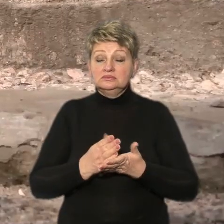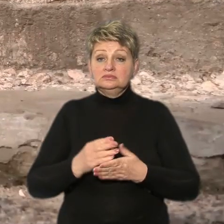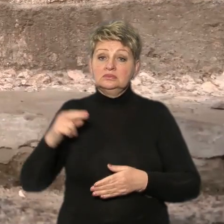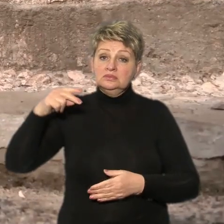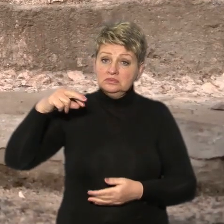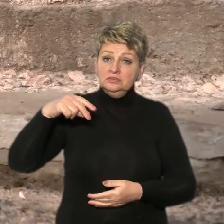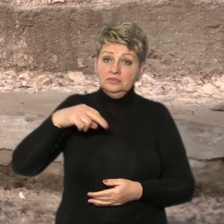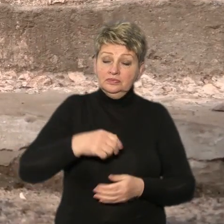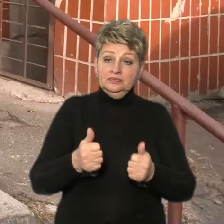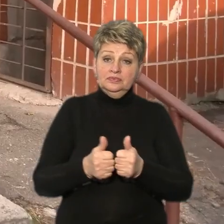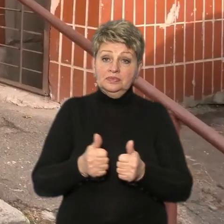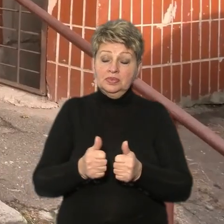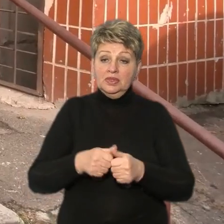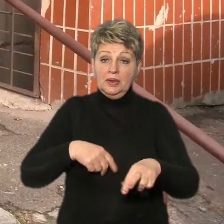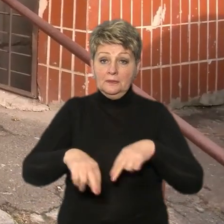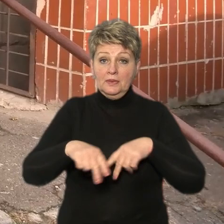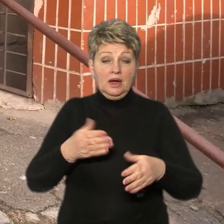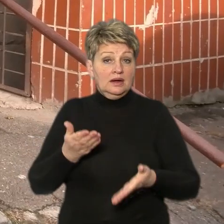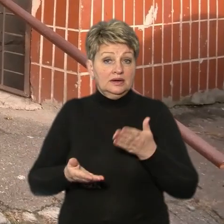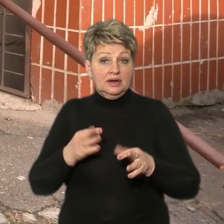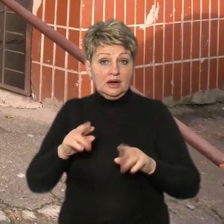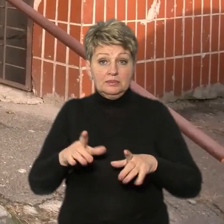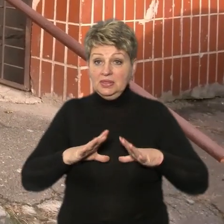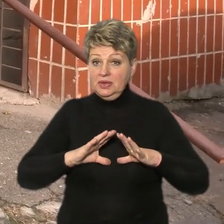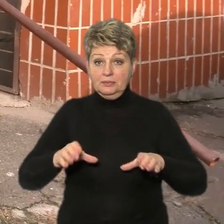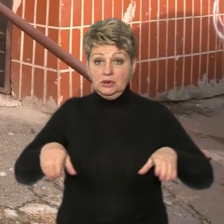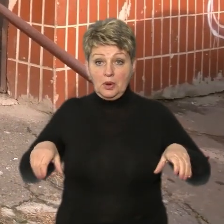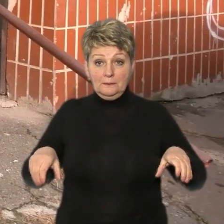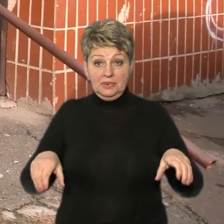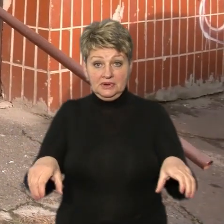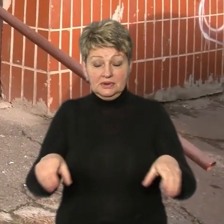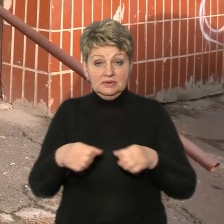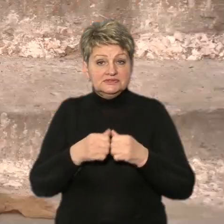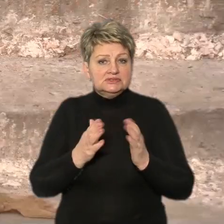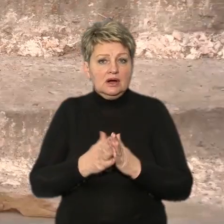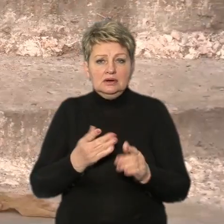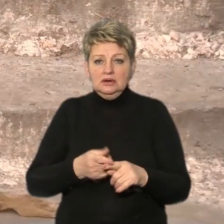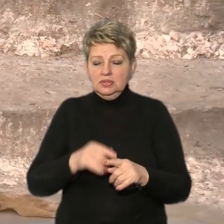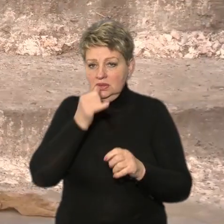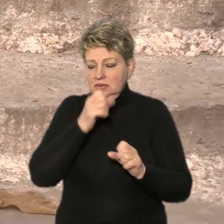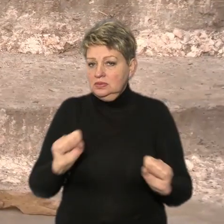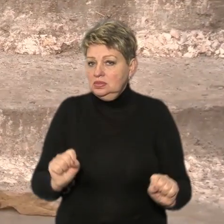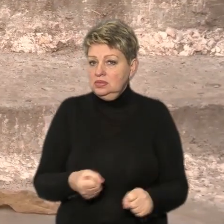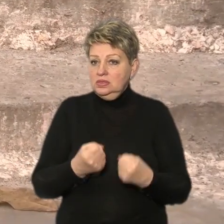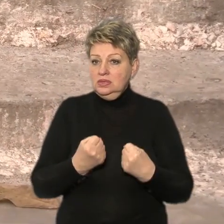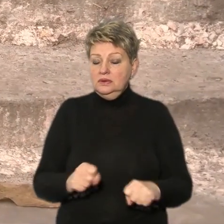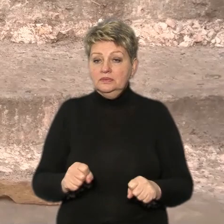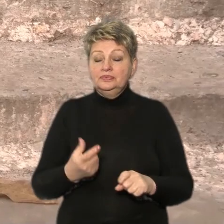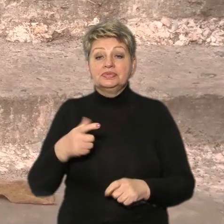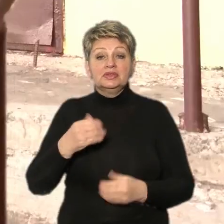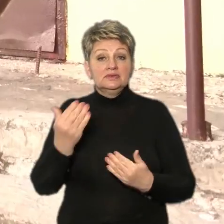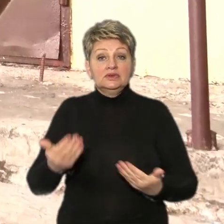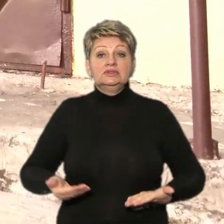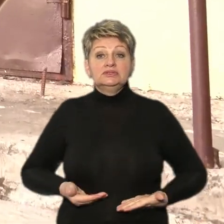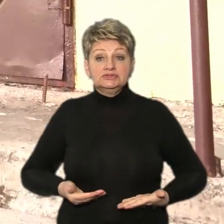сходи біля під'їзду. Якби не було порила, то це взагалі нереально і неможливо. Пандус в будівлі, де мешкає пан